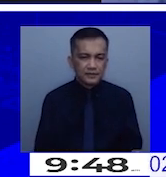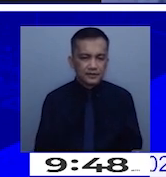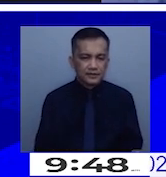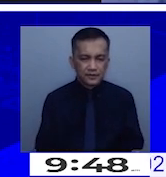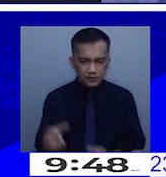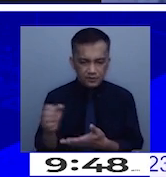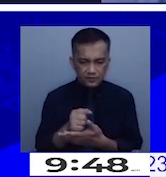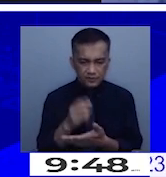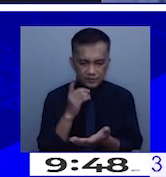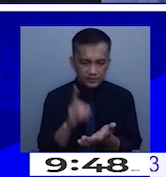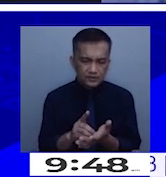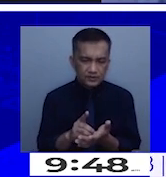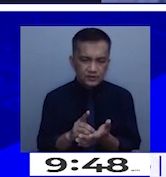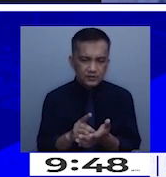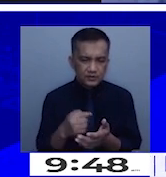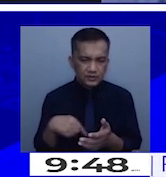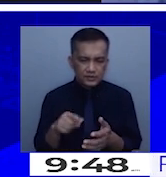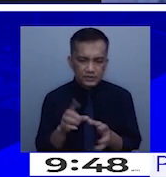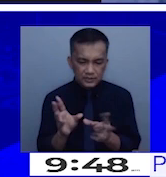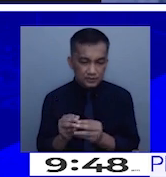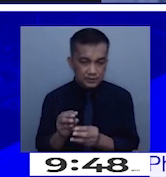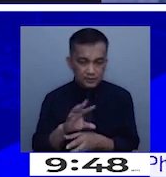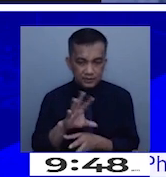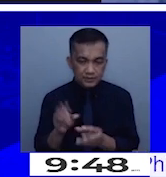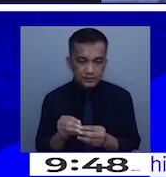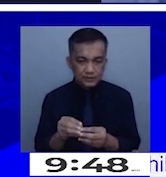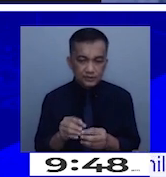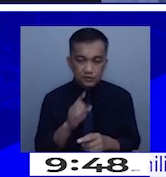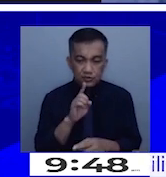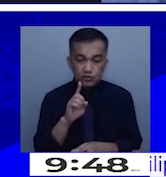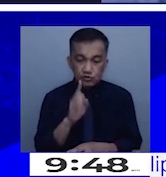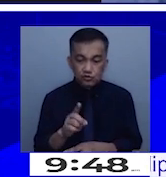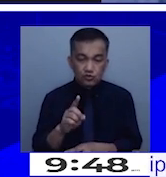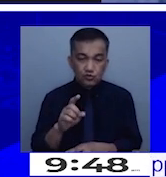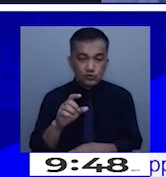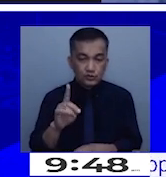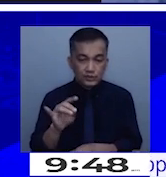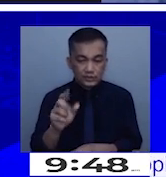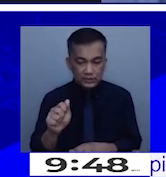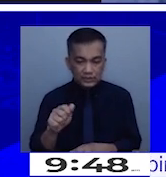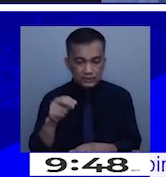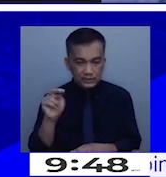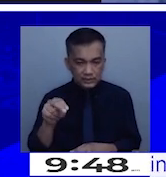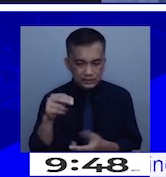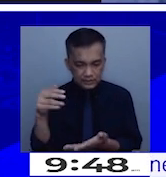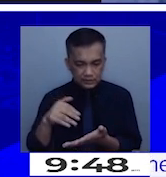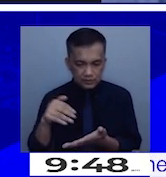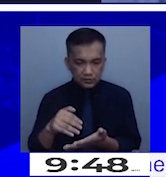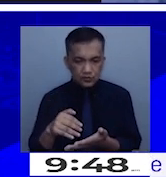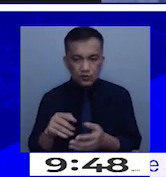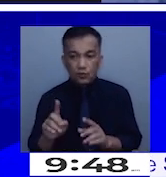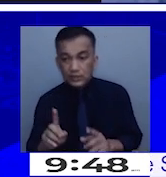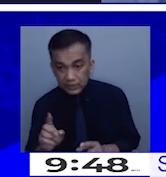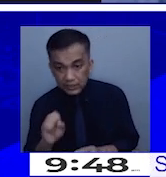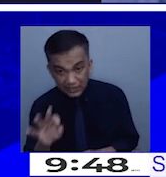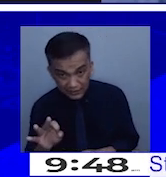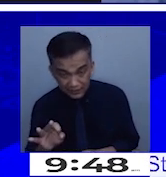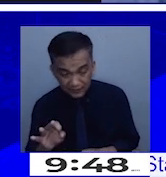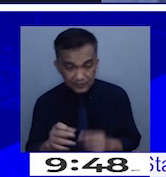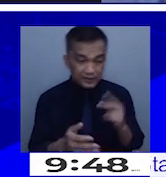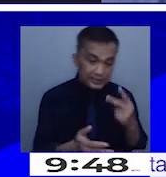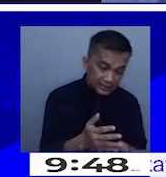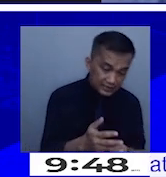pa lang yung datos at we are summarizing it, yung actual data kasi you really need to study what could have been the prices